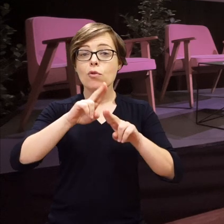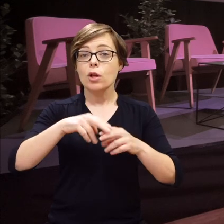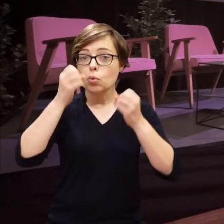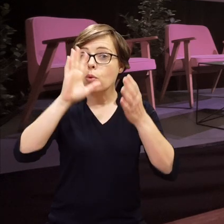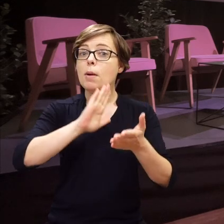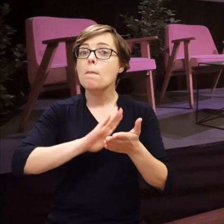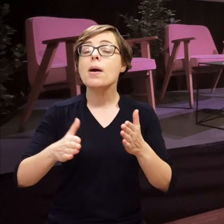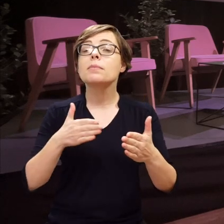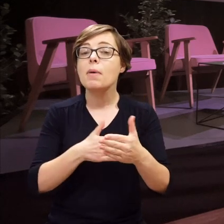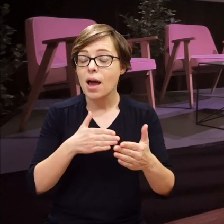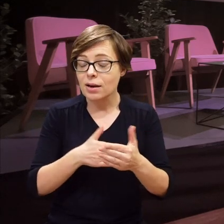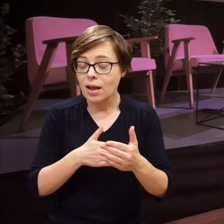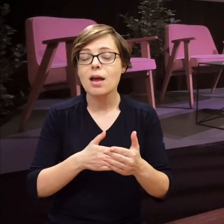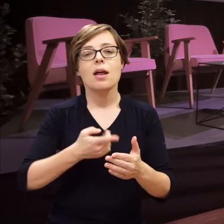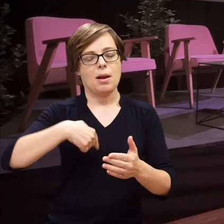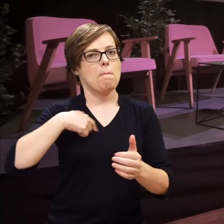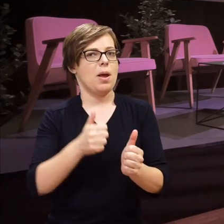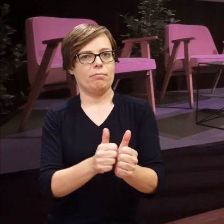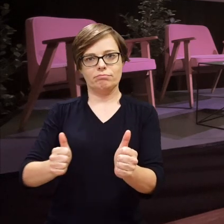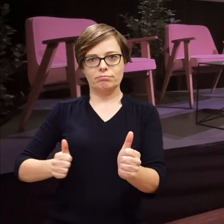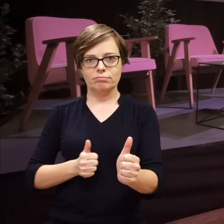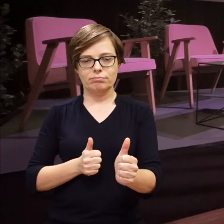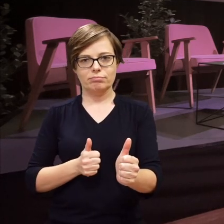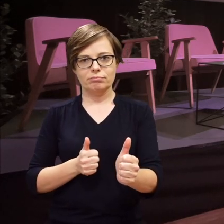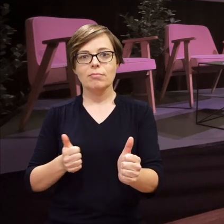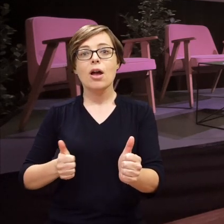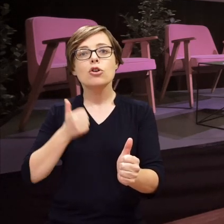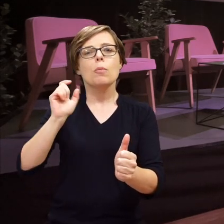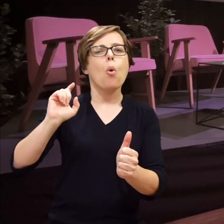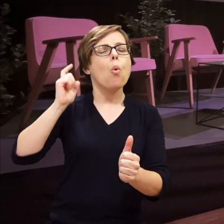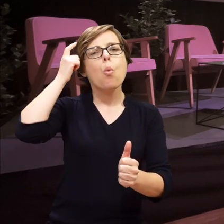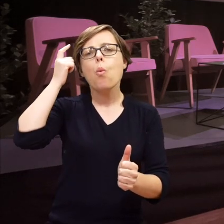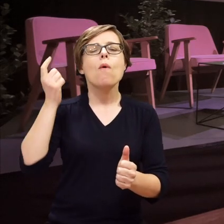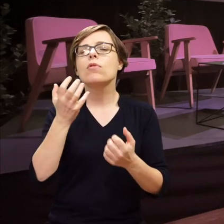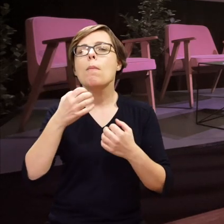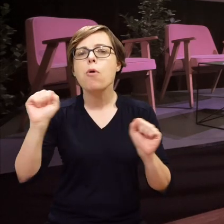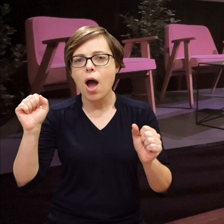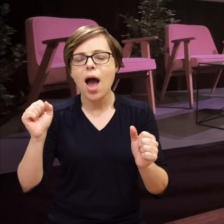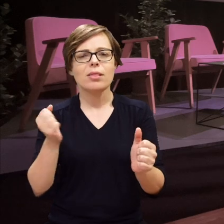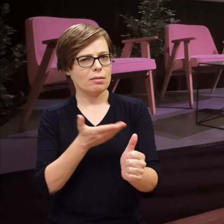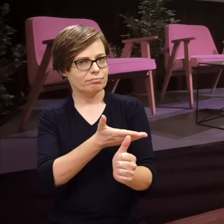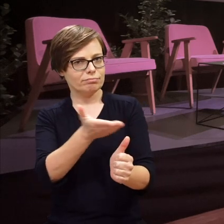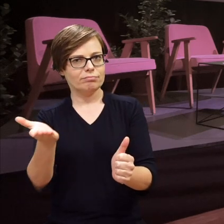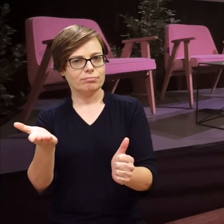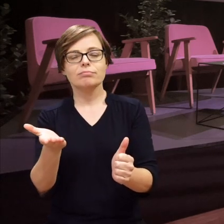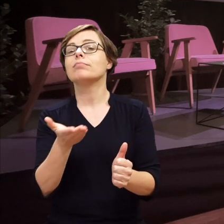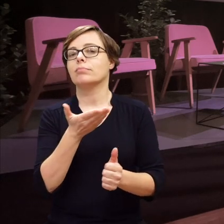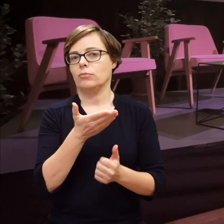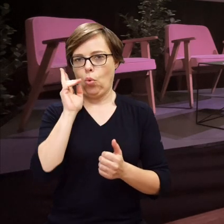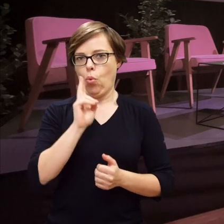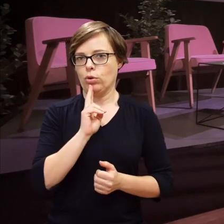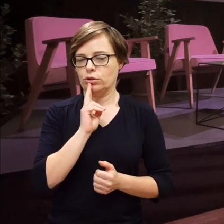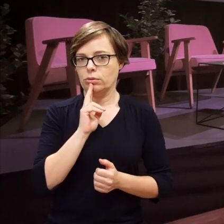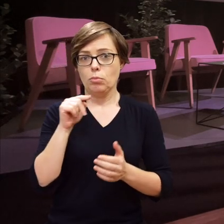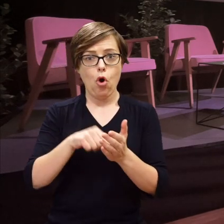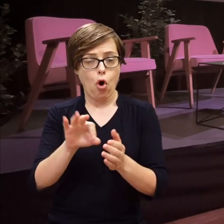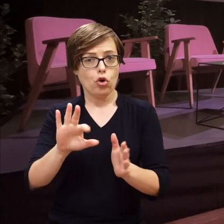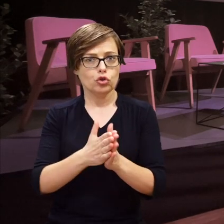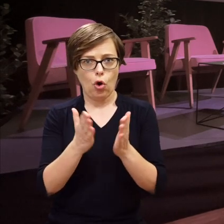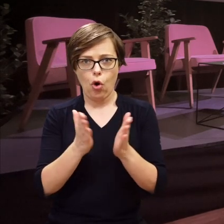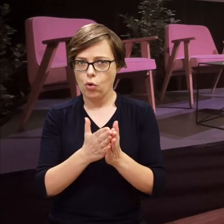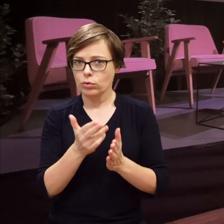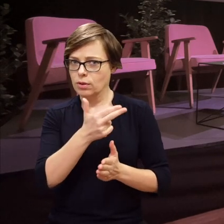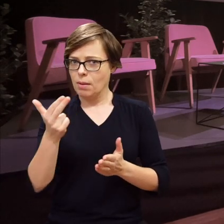Fundacja Kultury bez Barier przechodzi do drugiej linii, żeby tym głównym bohaterem byli głusi, o których jest ta książka.